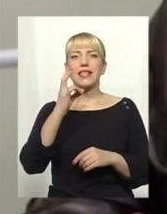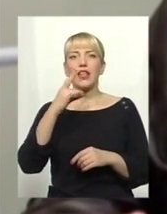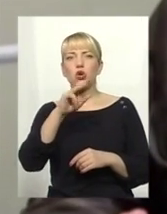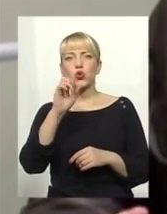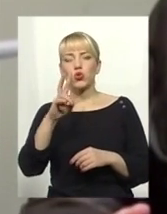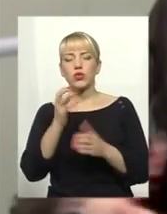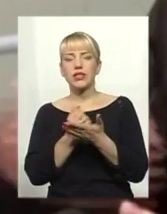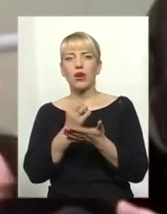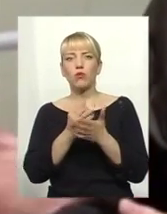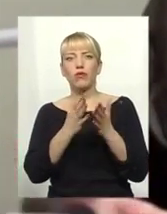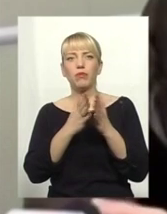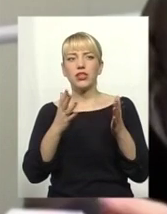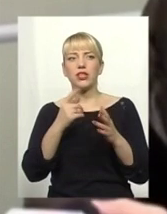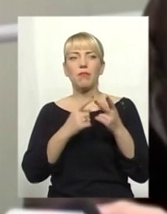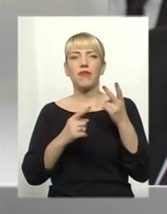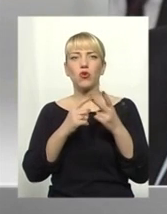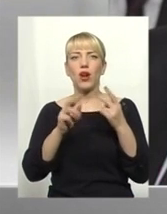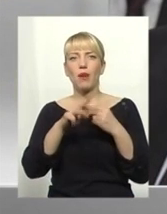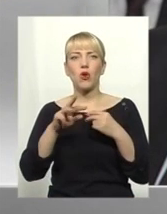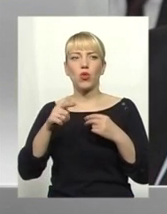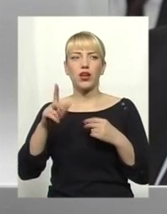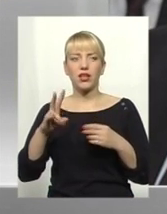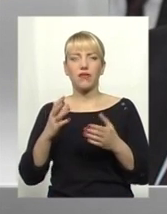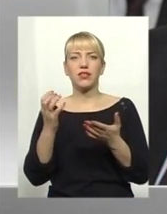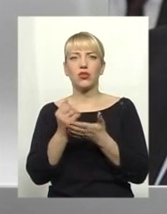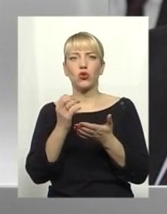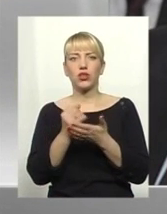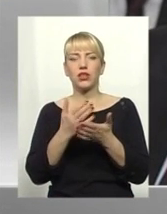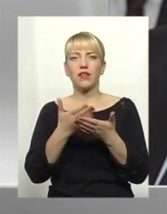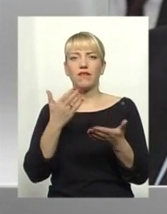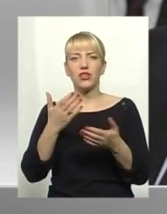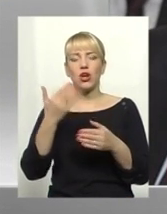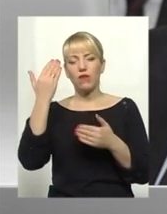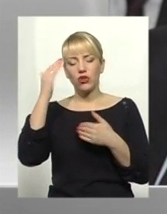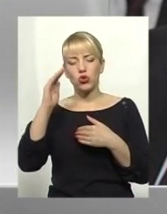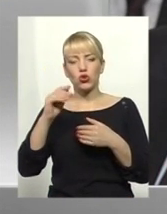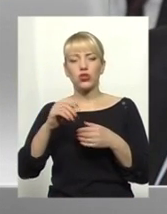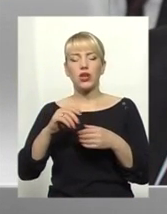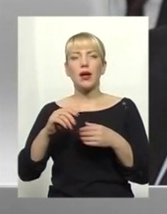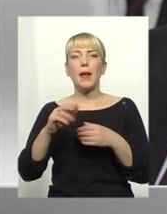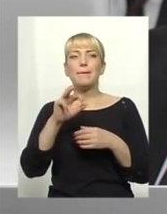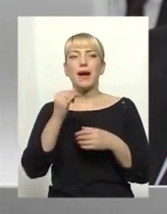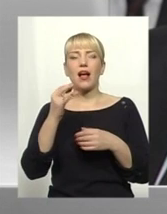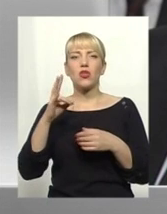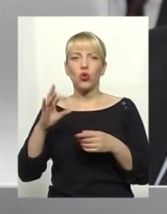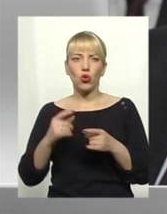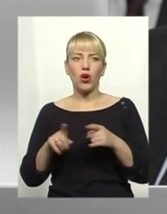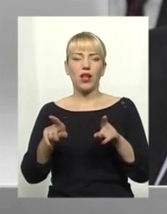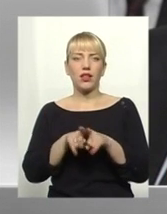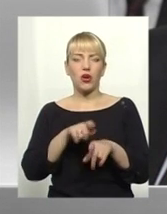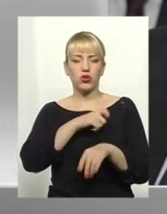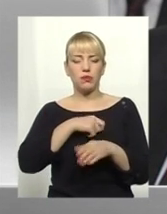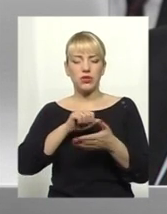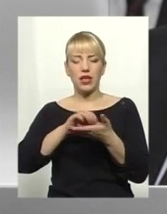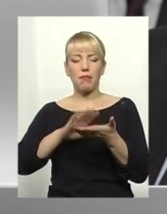трохи більше півтора мільйони гривень. Левова частка прибутків – дохід від відчуження рухомого майна. Окрім того, нардеп задекларував